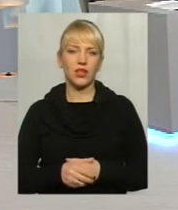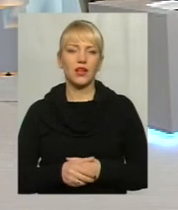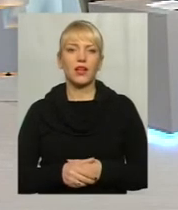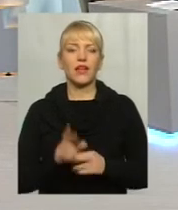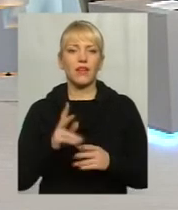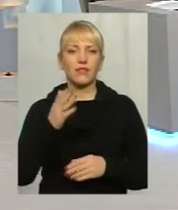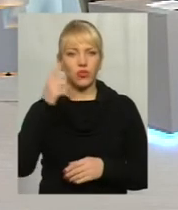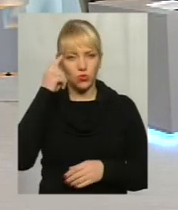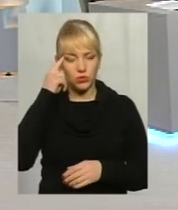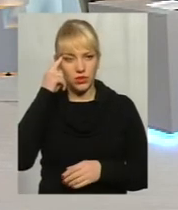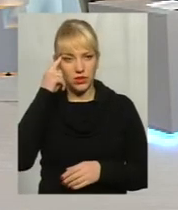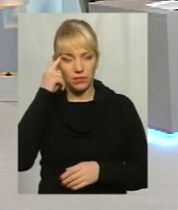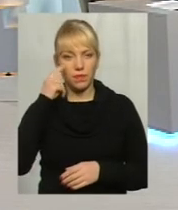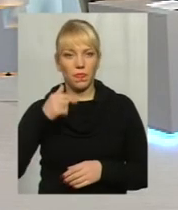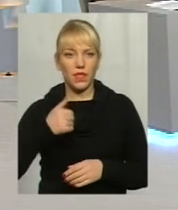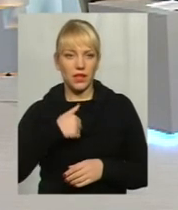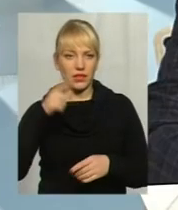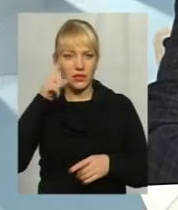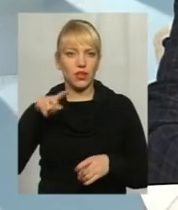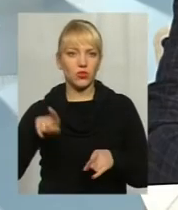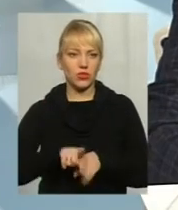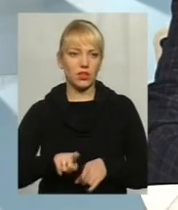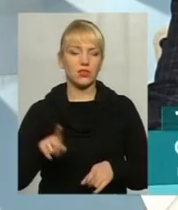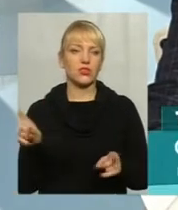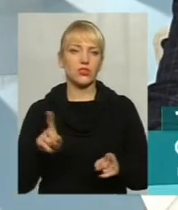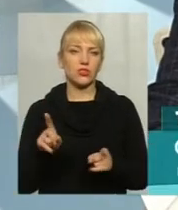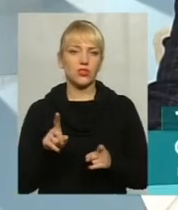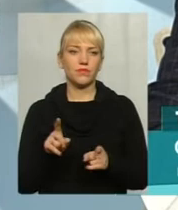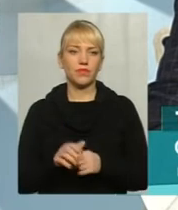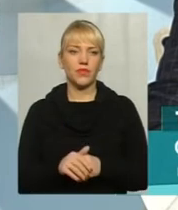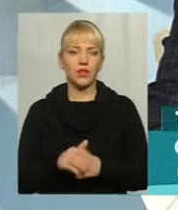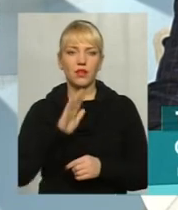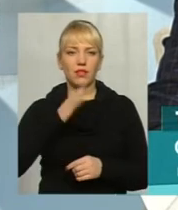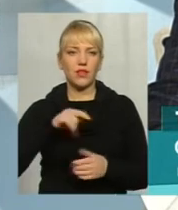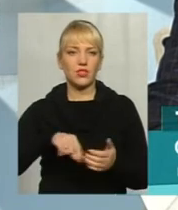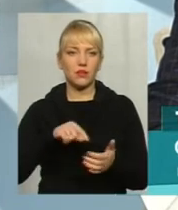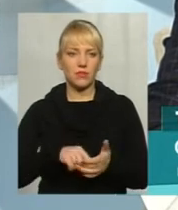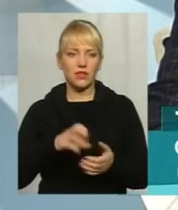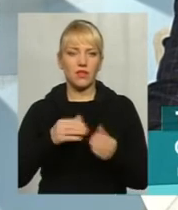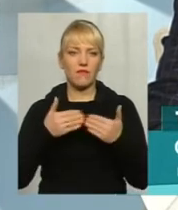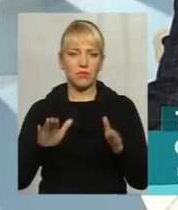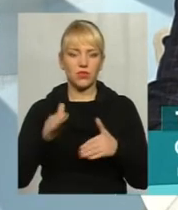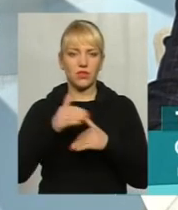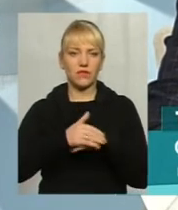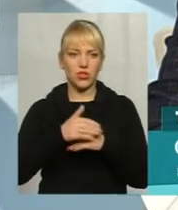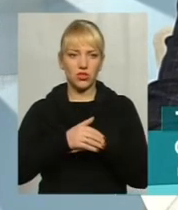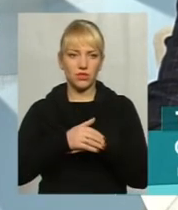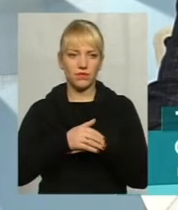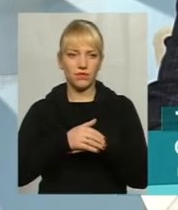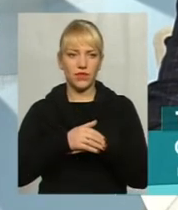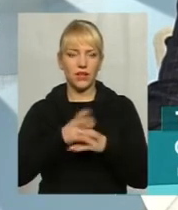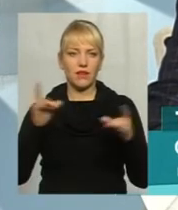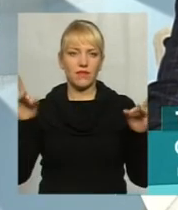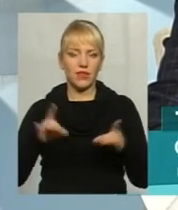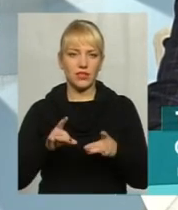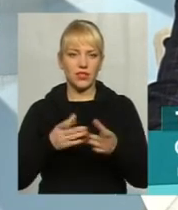як ви думаєте? Я знаю так, що наше місто, наприклад, на випускний вечір можна в ресторані